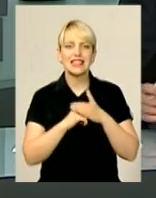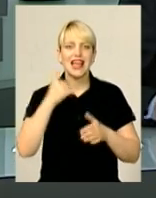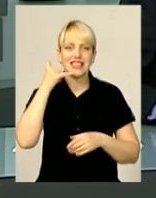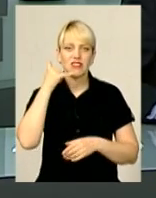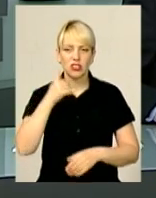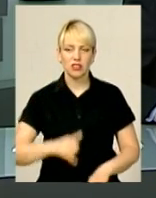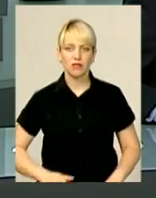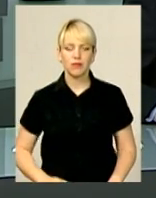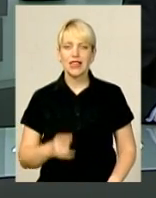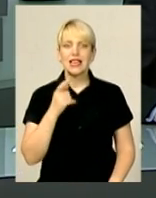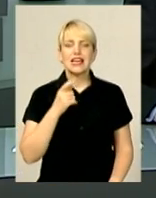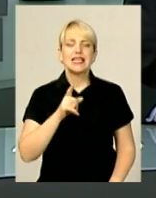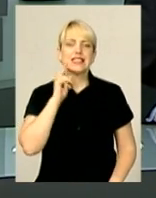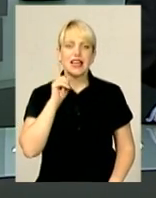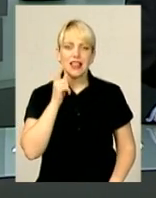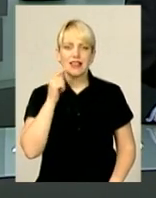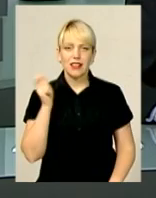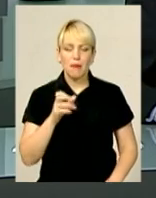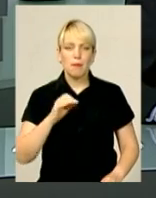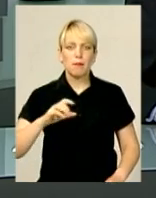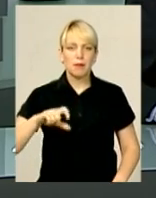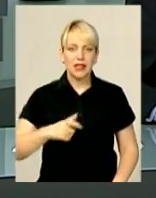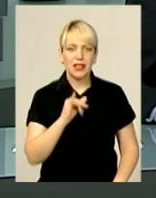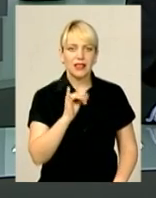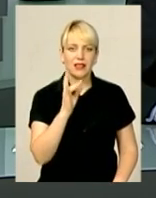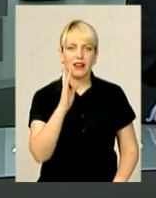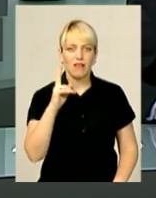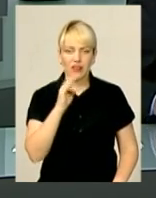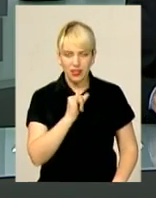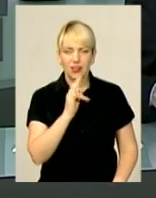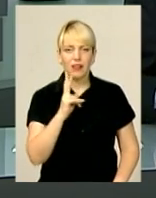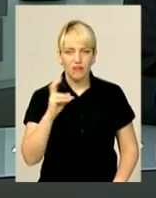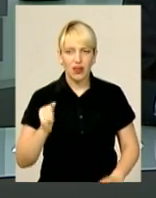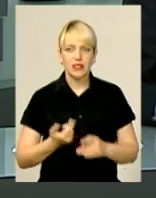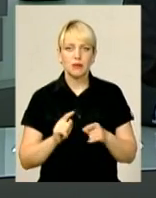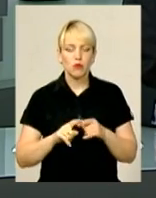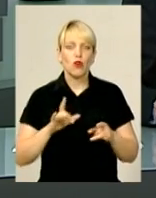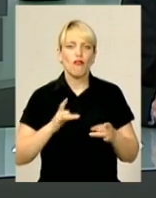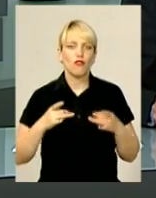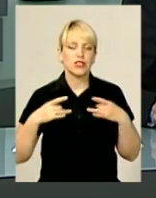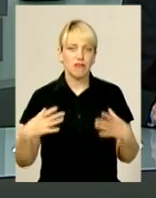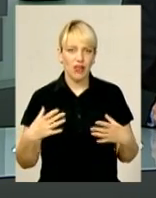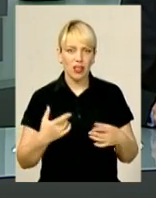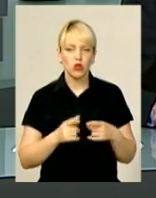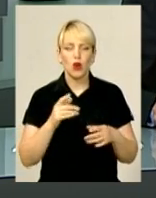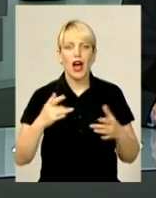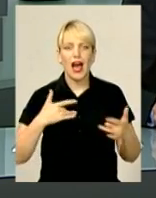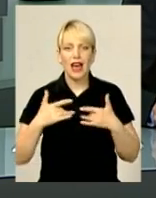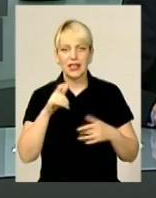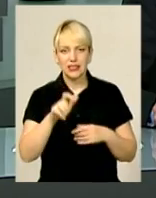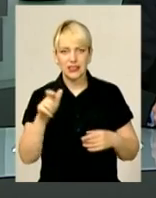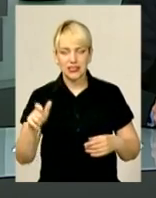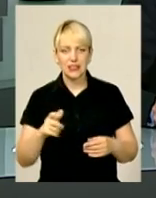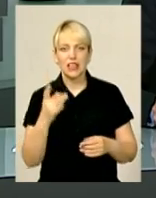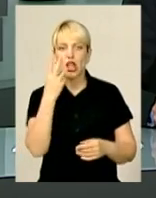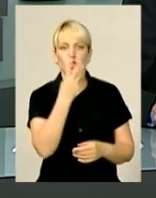Зелена неділя на березі річки Іква. У Старій Синяві відбулося обласне фольклорне свято. Артисти з трьох районів представили